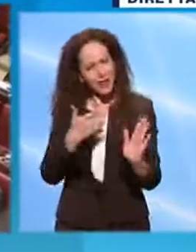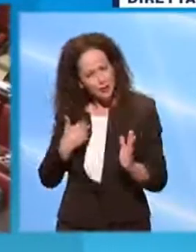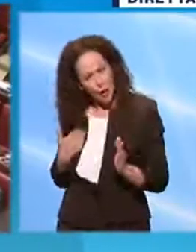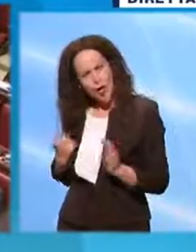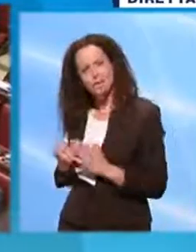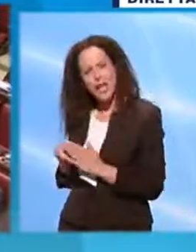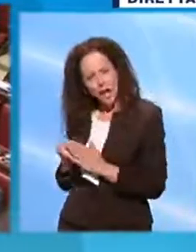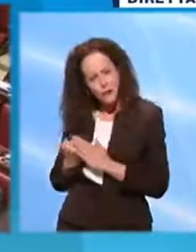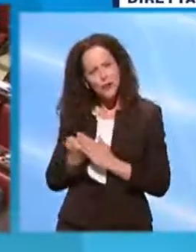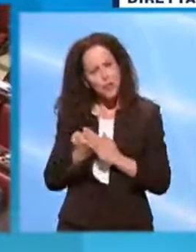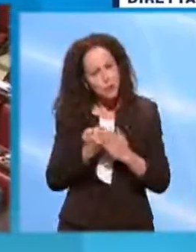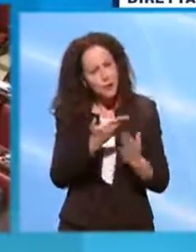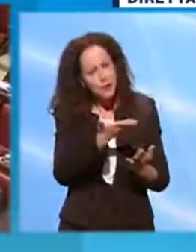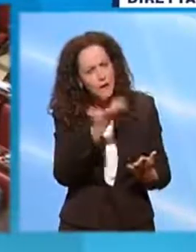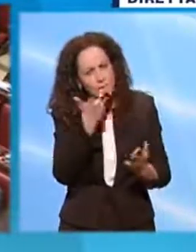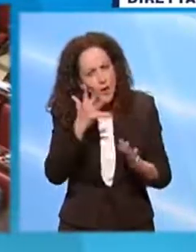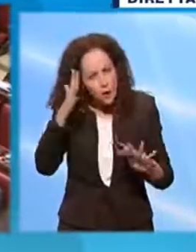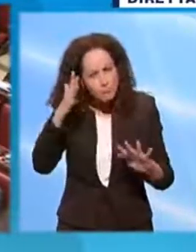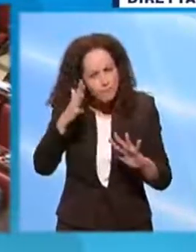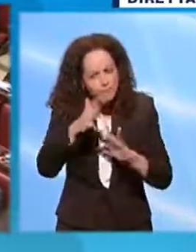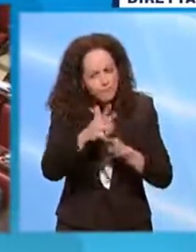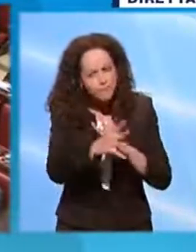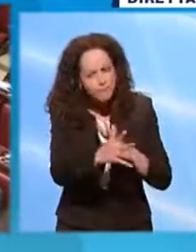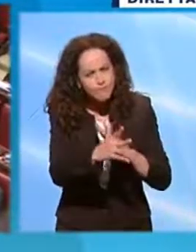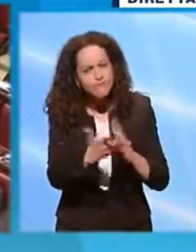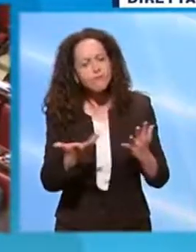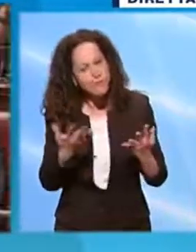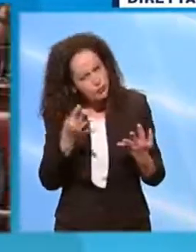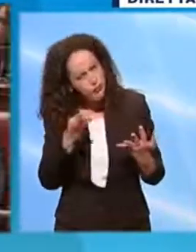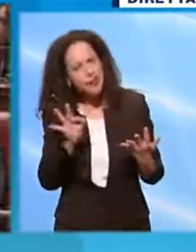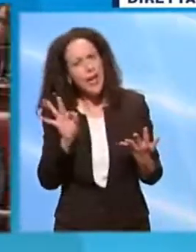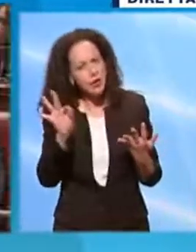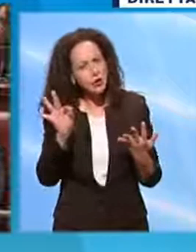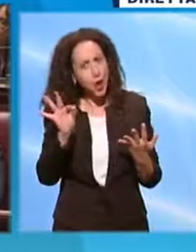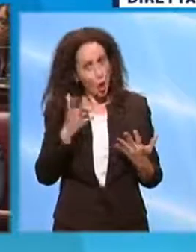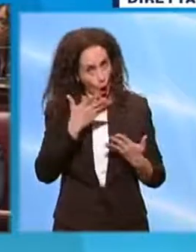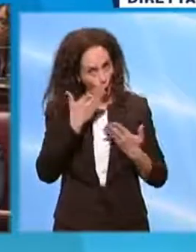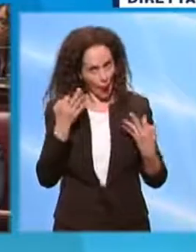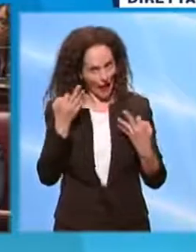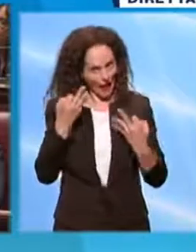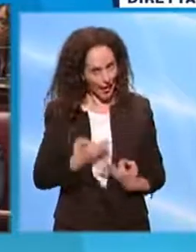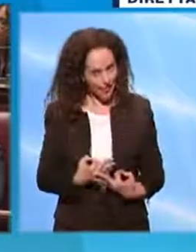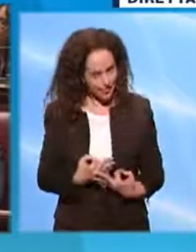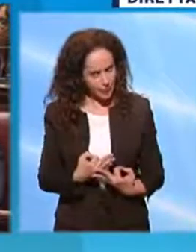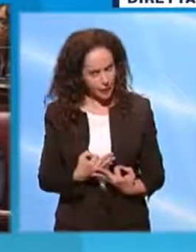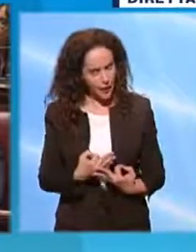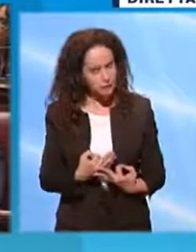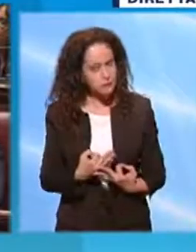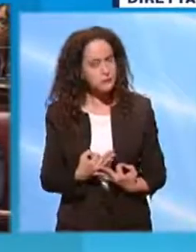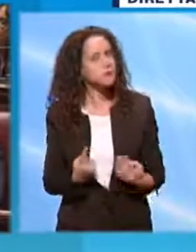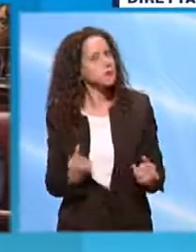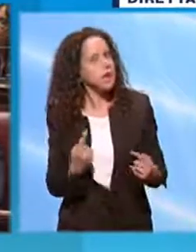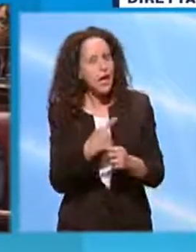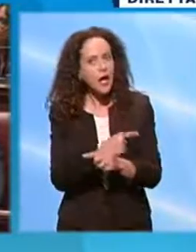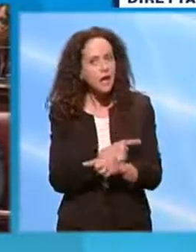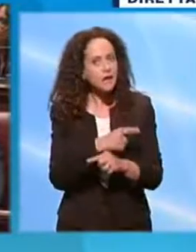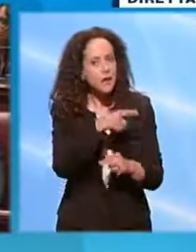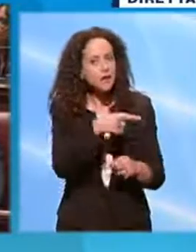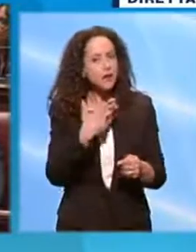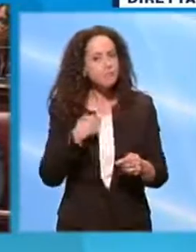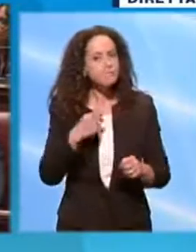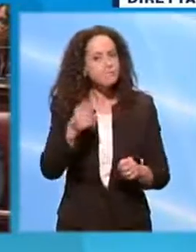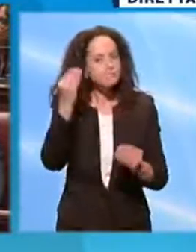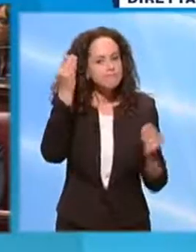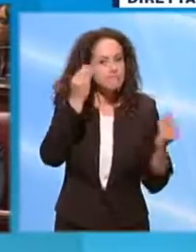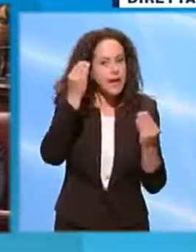se lei vuole andare fino in fondo, certo, se intende essere coerente. Se invece lei pensa di cedere, beh sì,